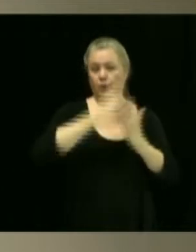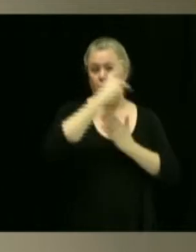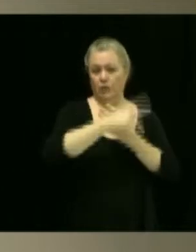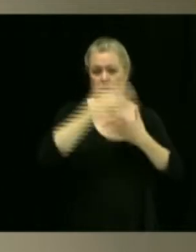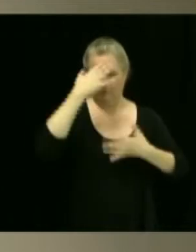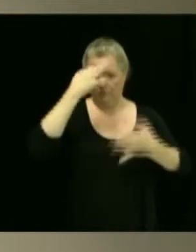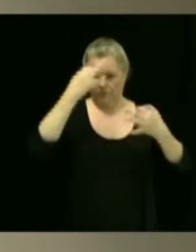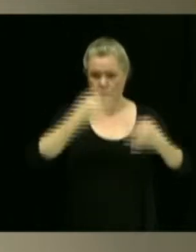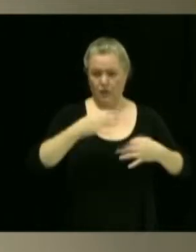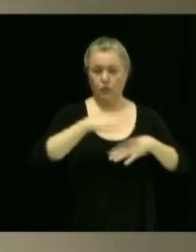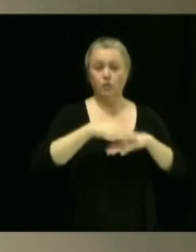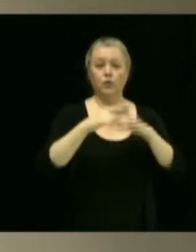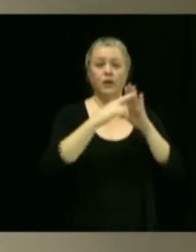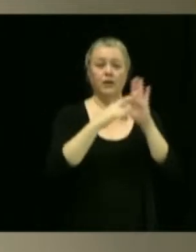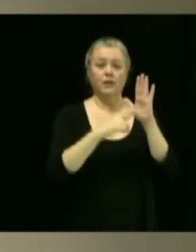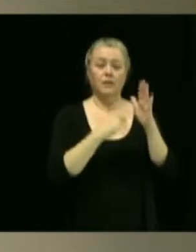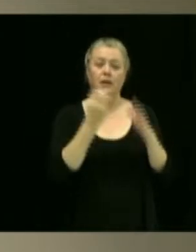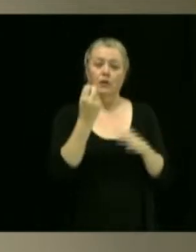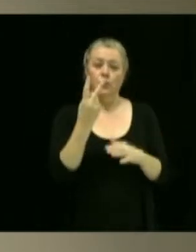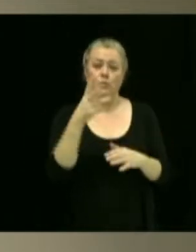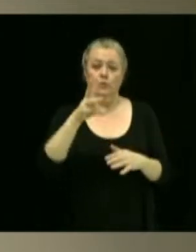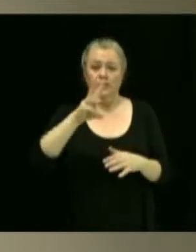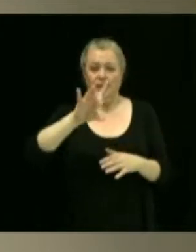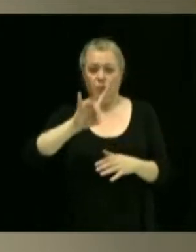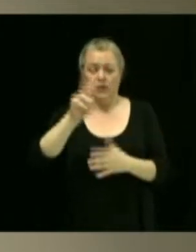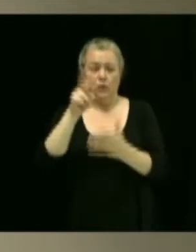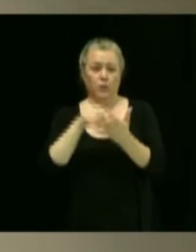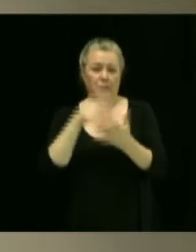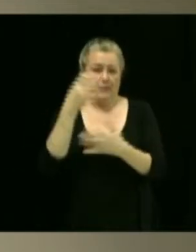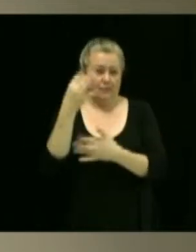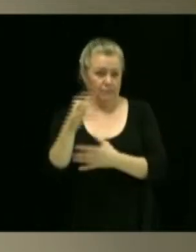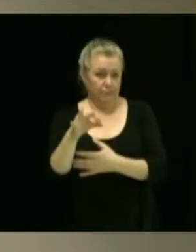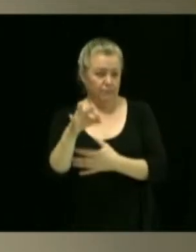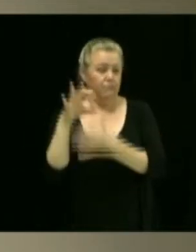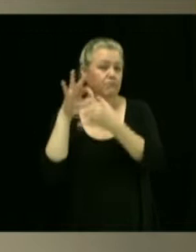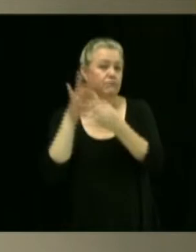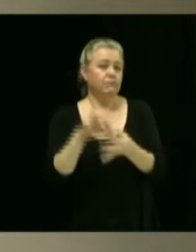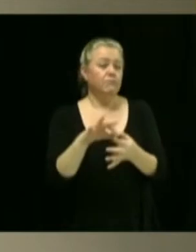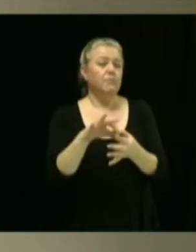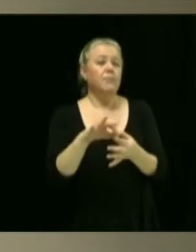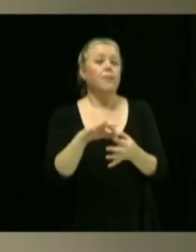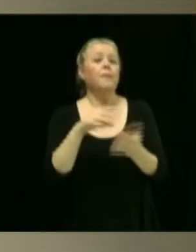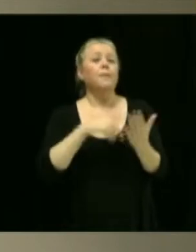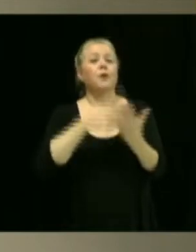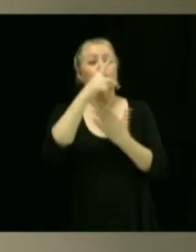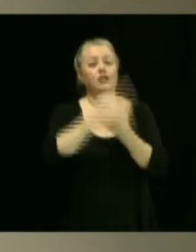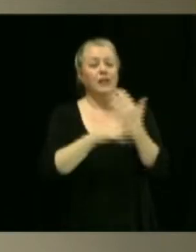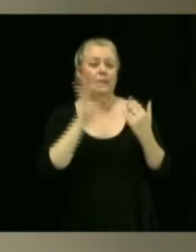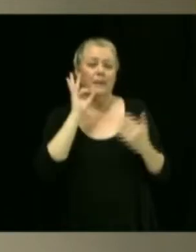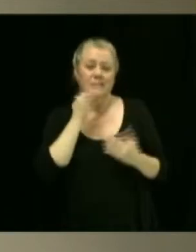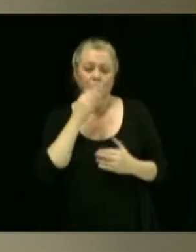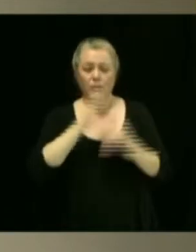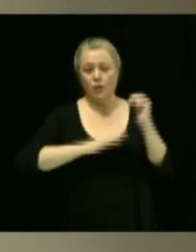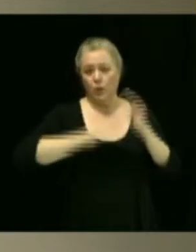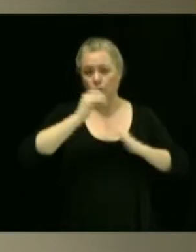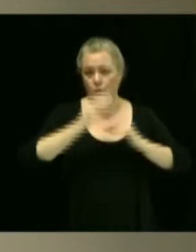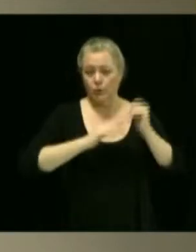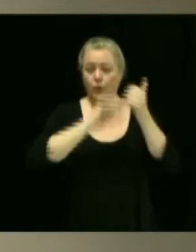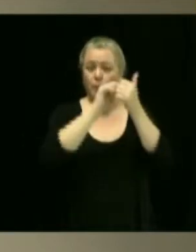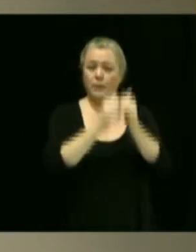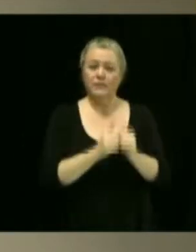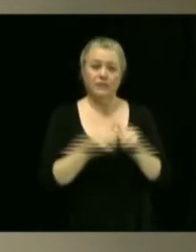le règlement 12-68-2019 relatif au projet particulier de construction, de modification ou d'occupation d'un immeuble